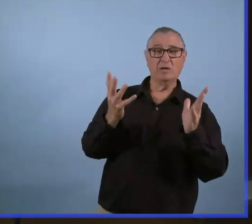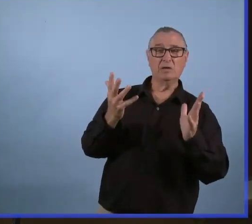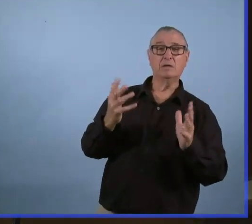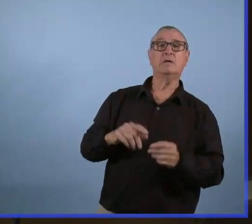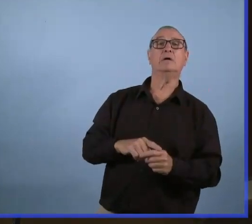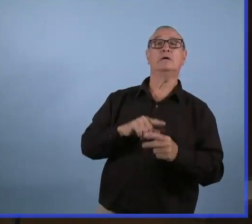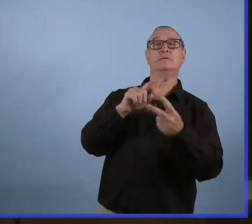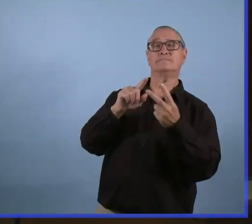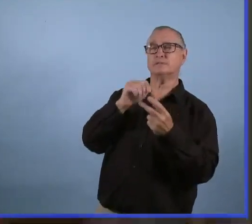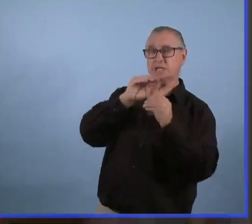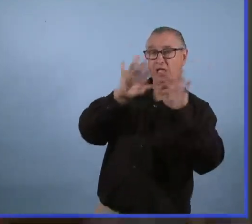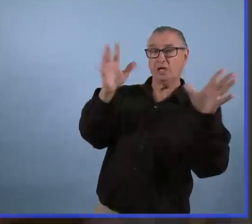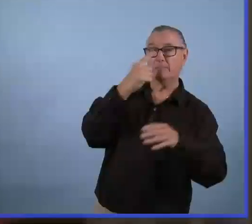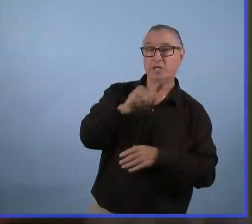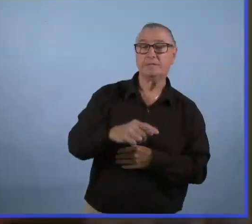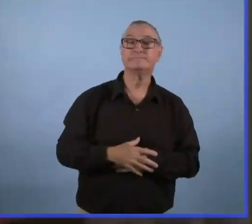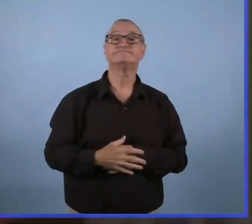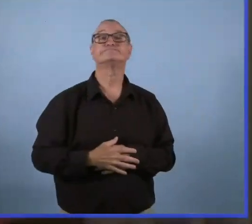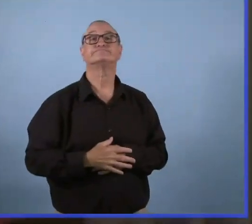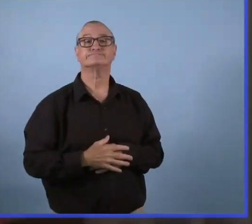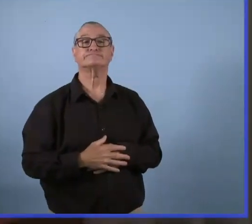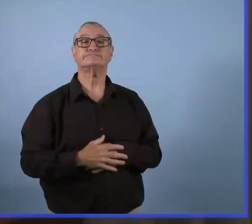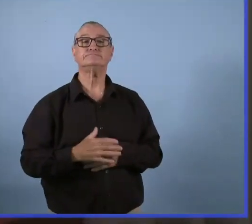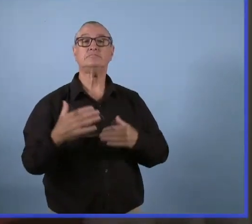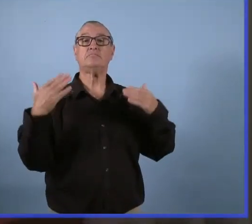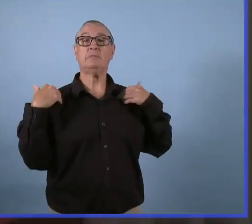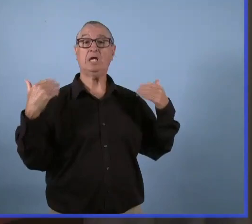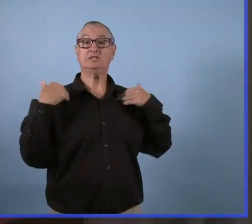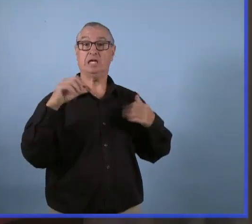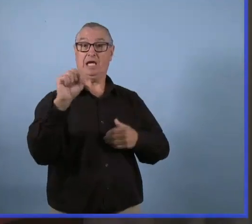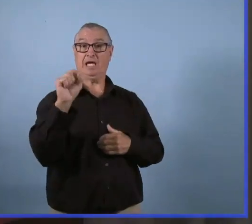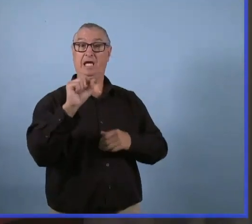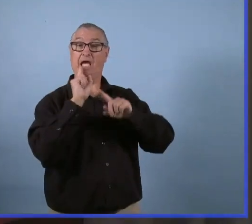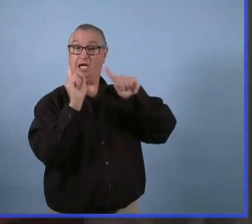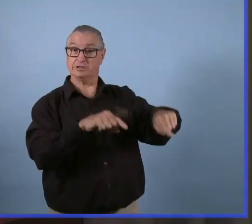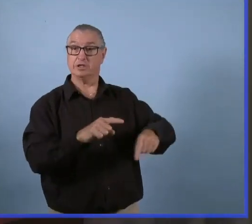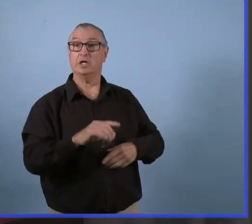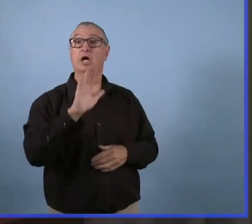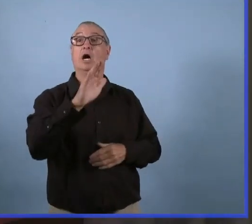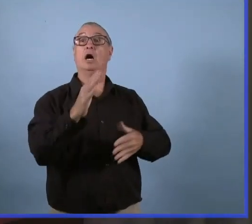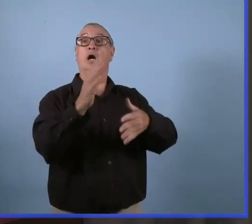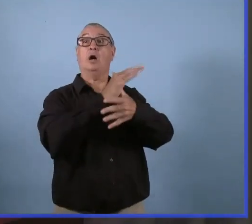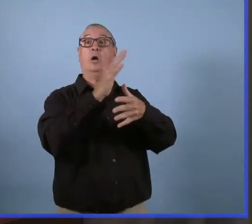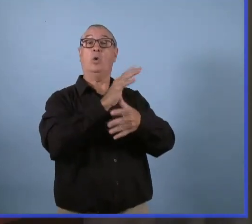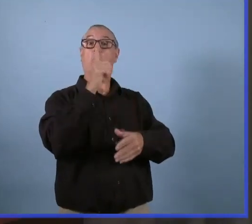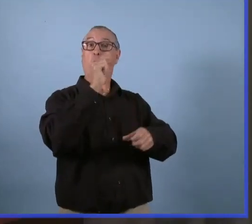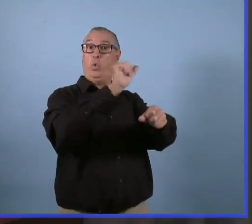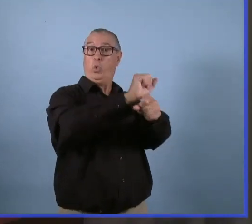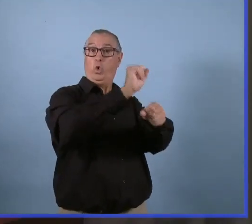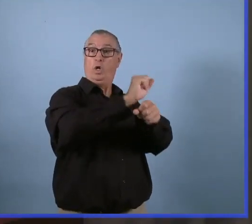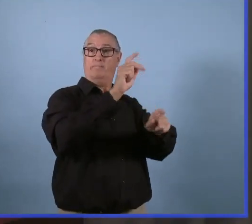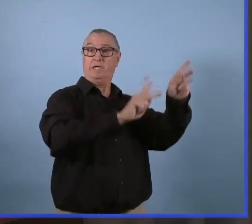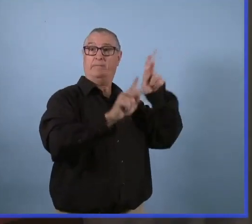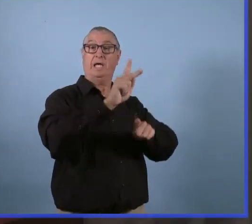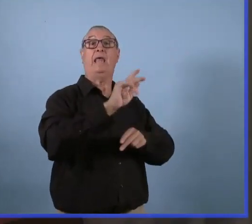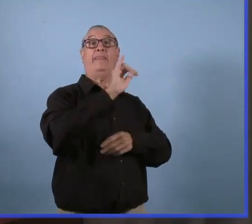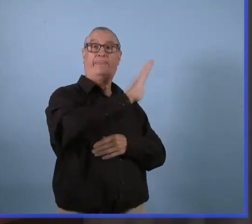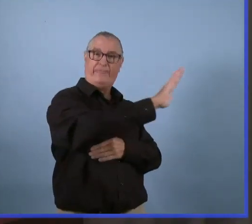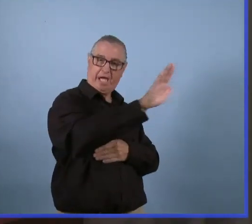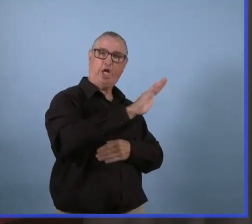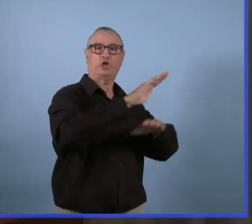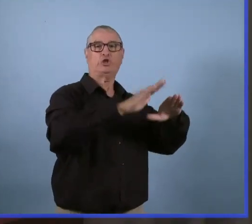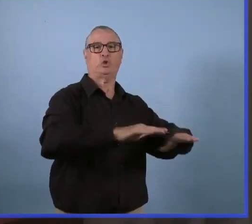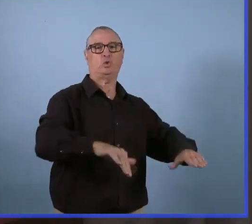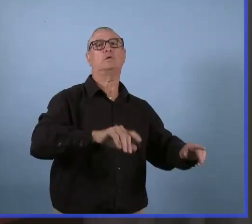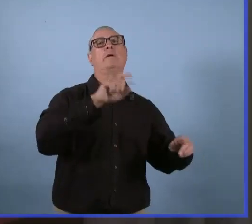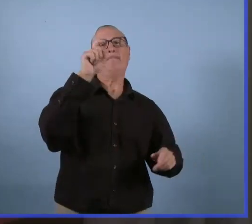donner un maximum d'options aux familles, en particulier les familles qui ont besoin de garderies à des fins de travail. Donc,